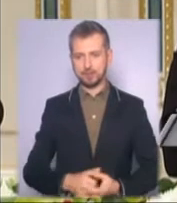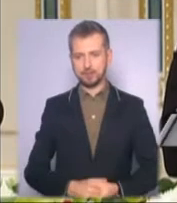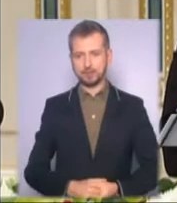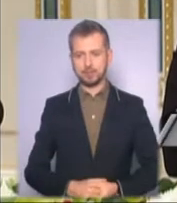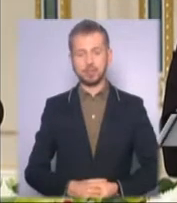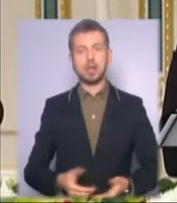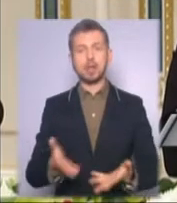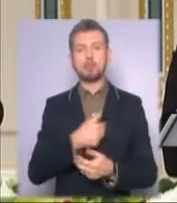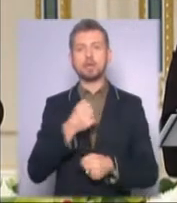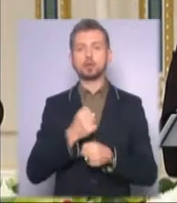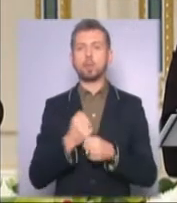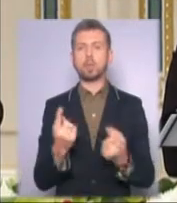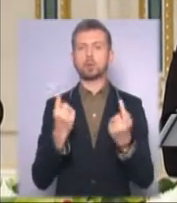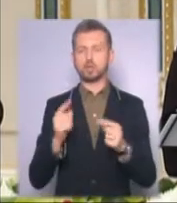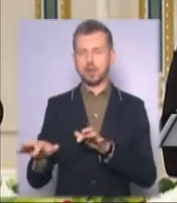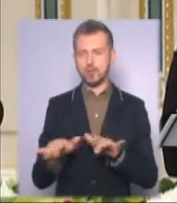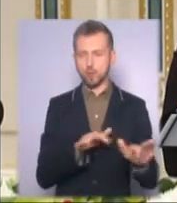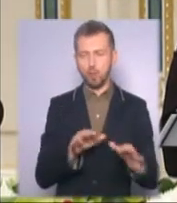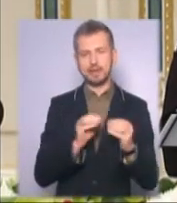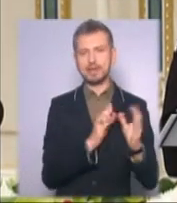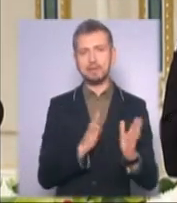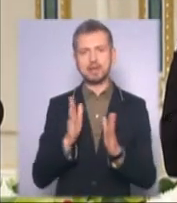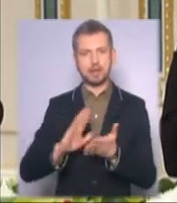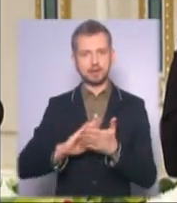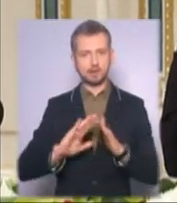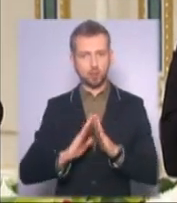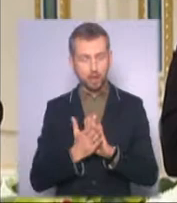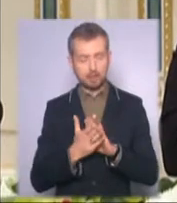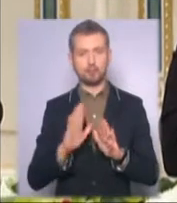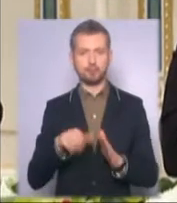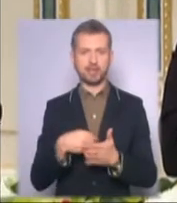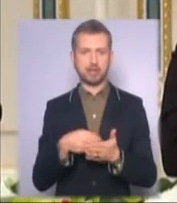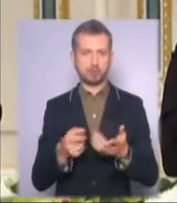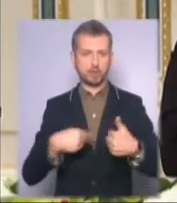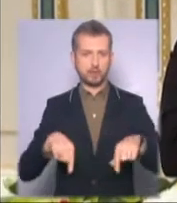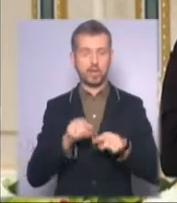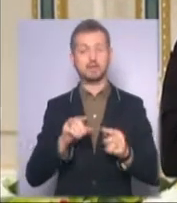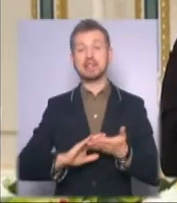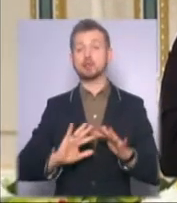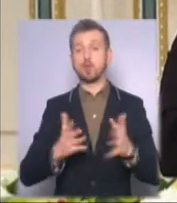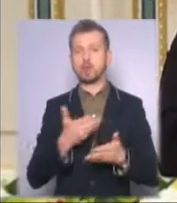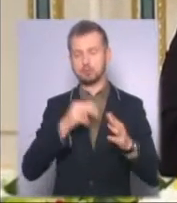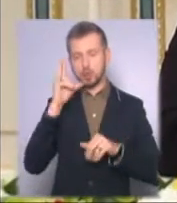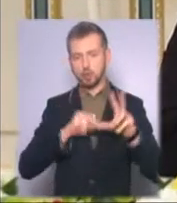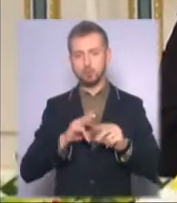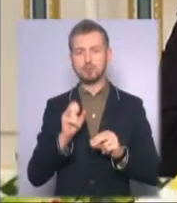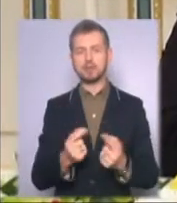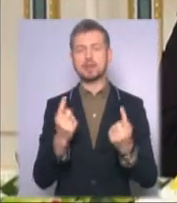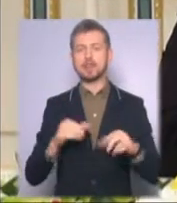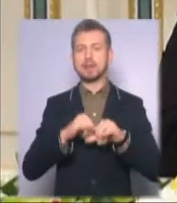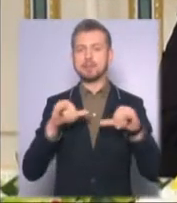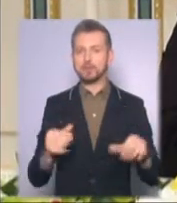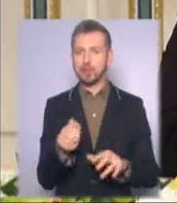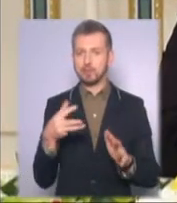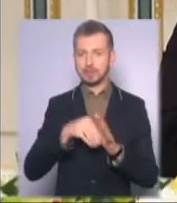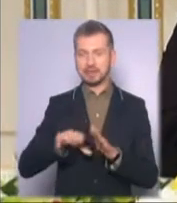Ми зробили суттєві кроки стабілізації ситуації у фінансовій сфері. І у цій ситуації ми розраховуємо на значне збільшення інвестицій